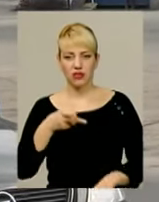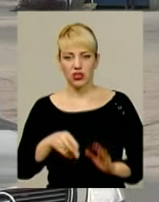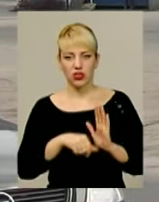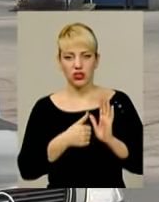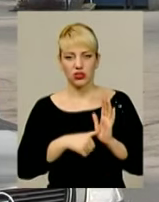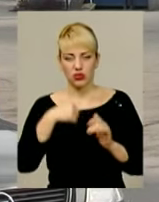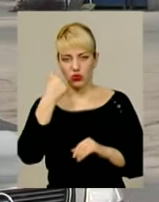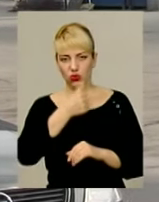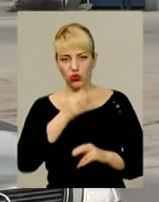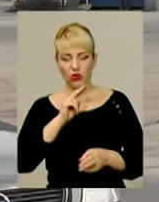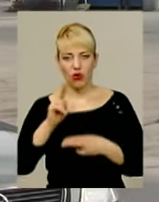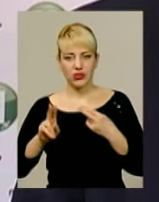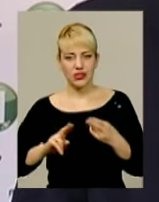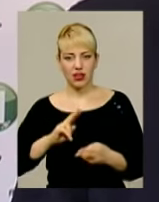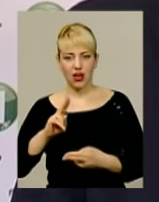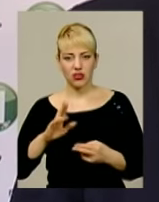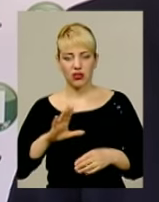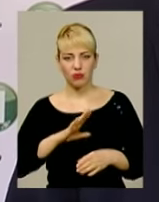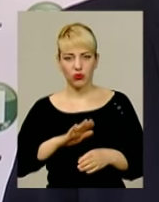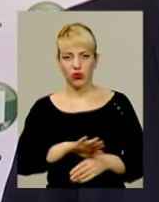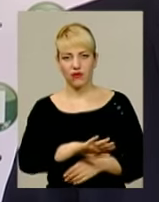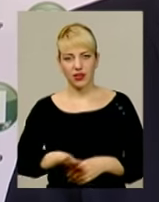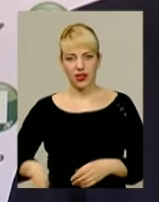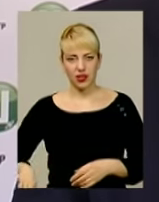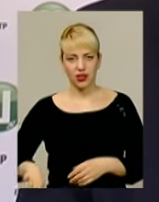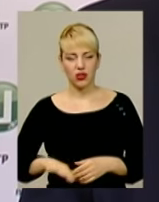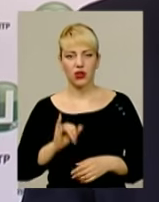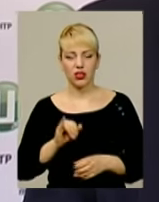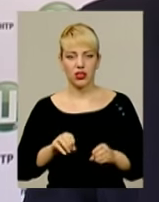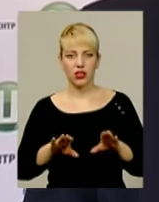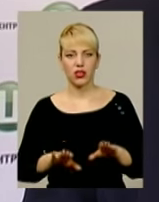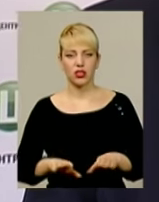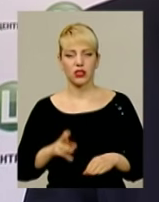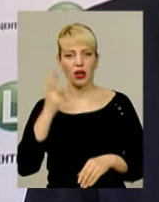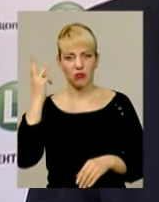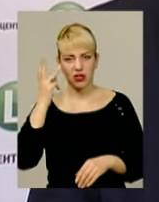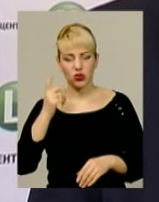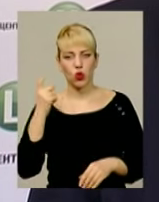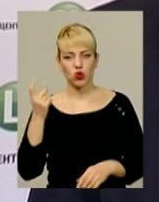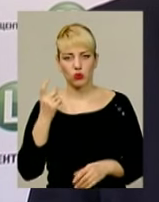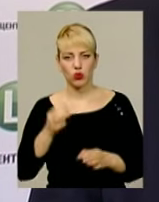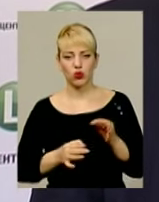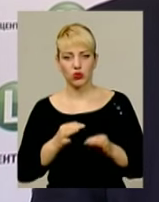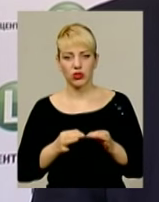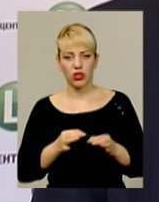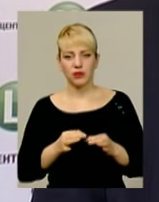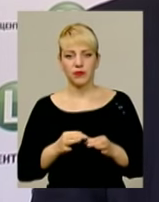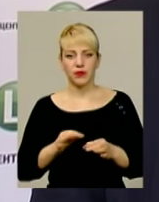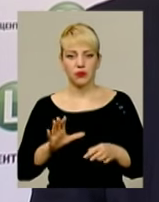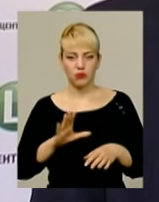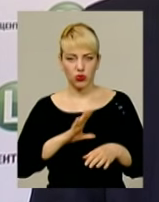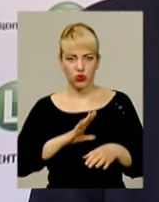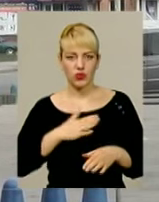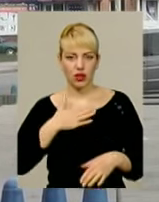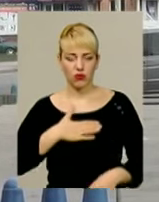року оскарження було відхилено, і рішення Хмельницького господарського суду Рівненським апеляційним судом було